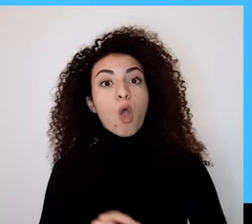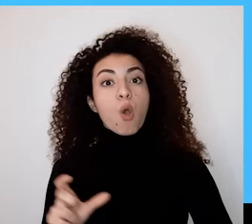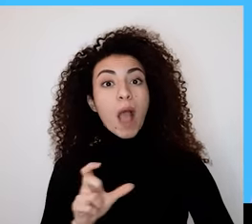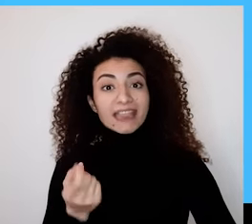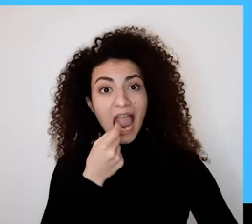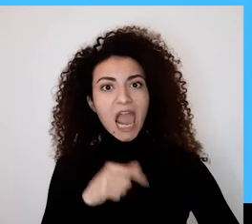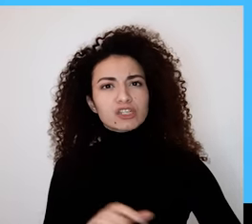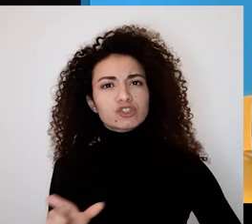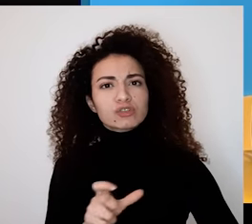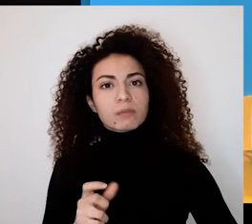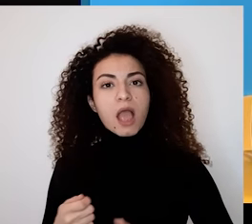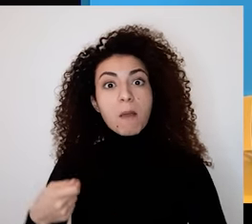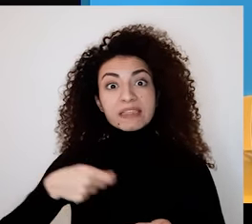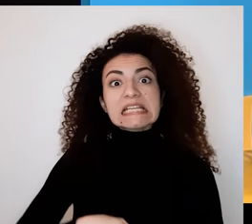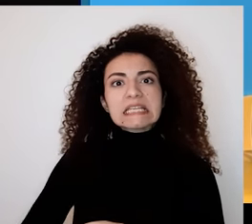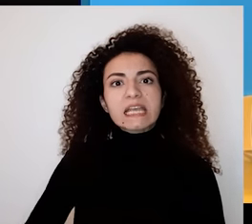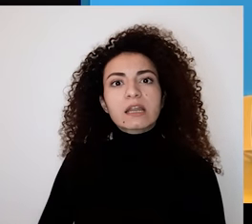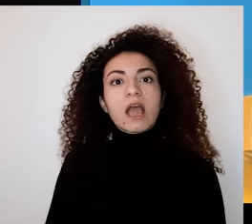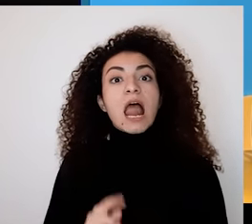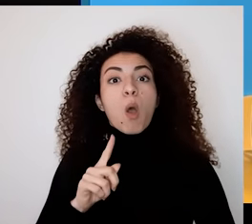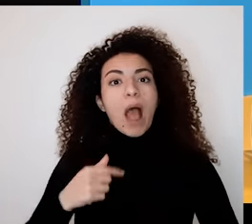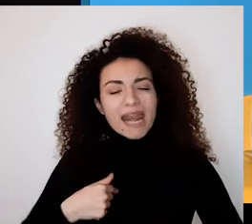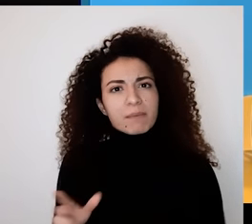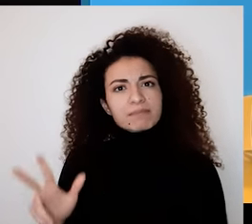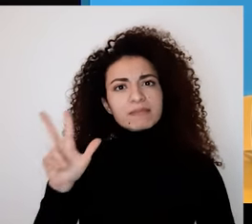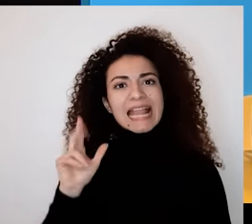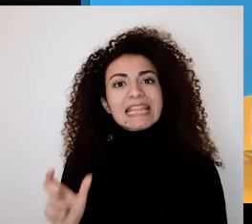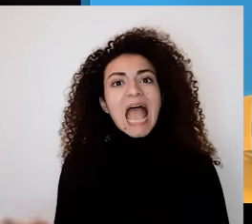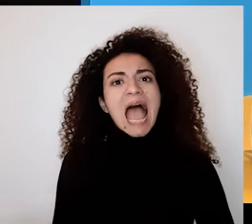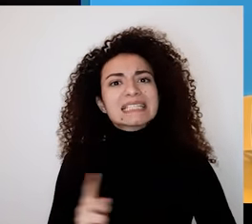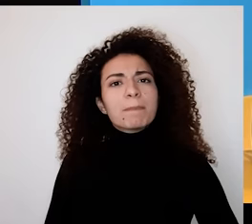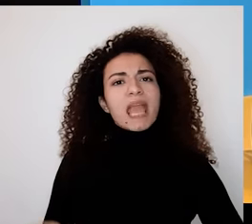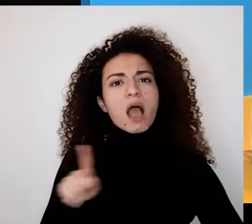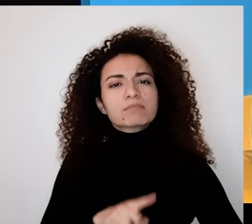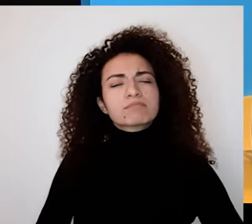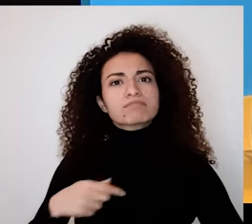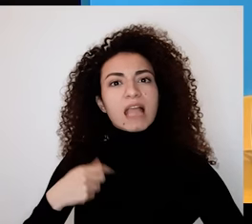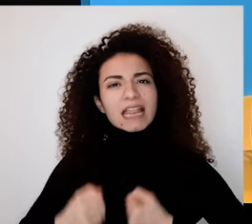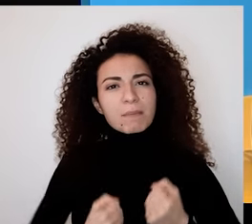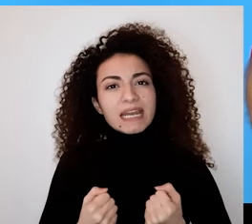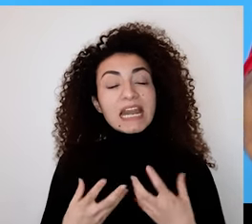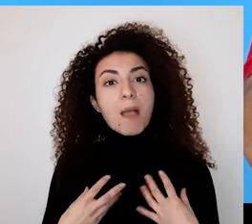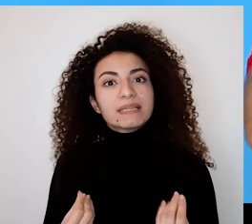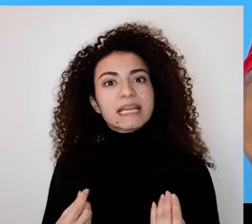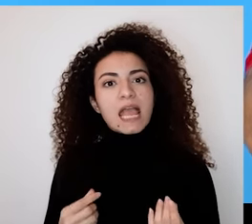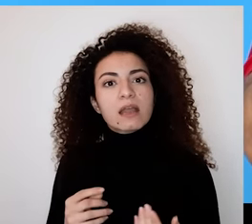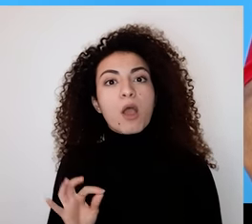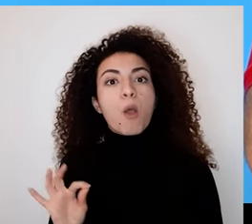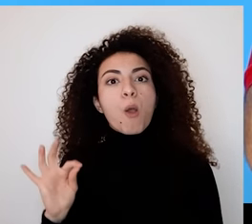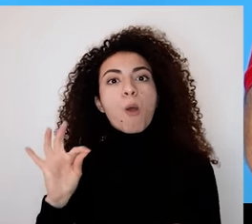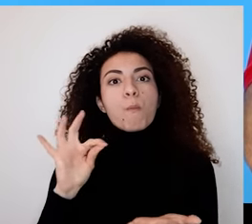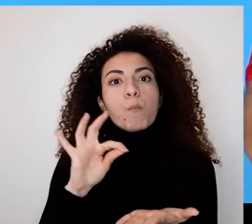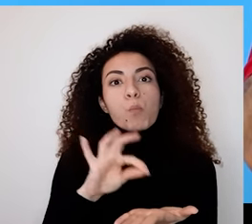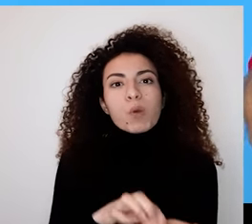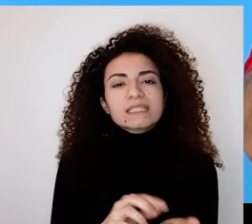المدية الي بيغطيها لعلاج ممارسة الإمتنين لثلاثة أسابيع على التوالي بتقدي إلى زادة دائمة بالسعادة وانخفاض مستوى